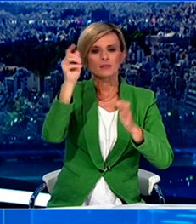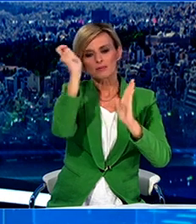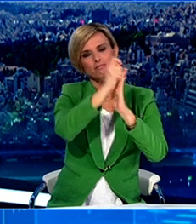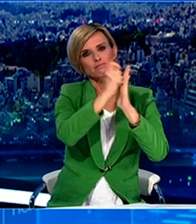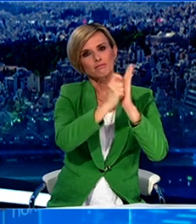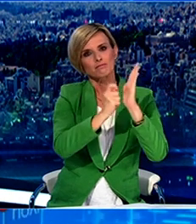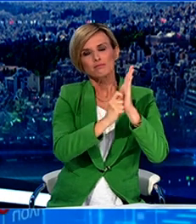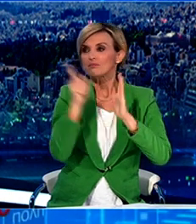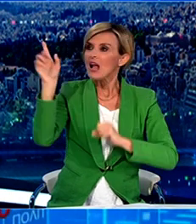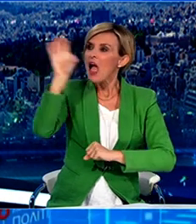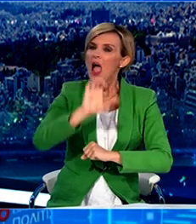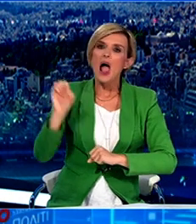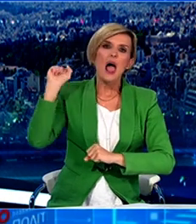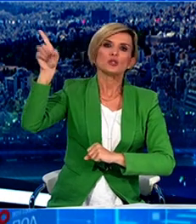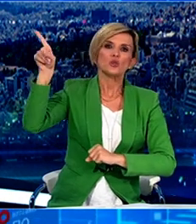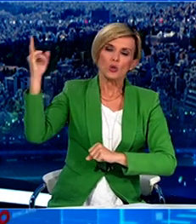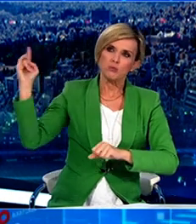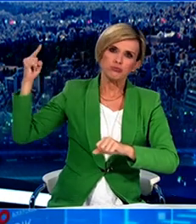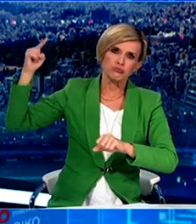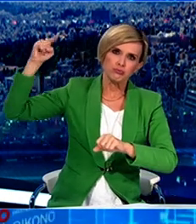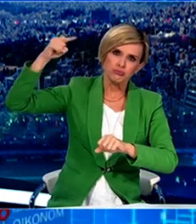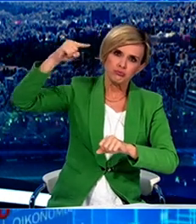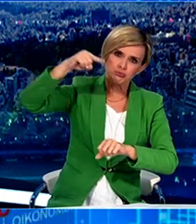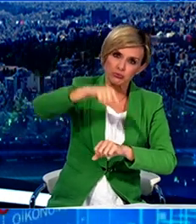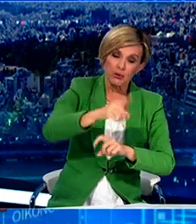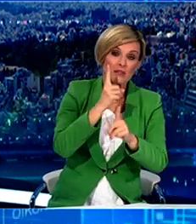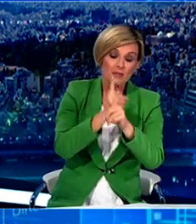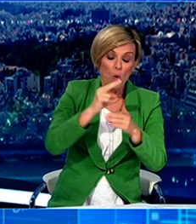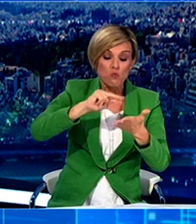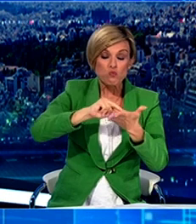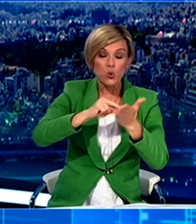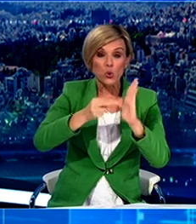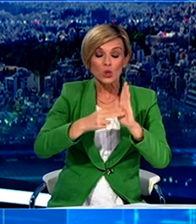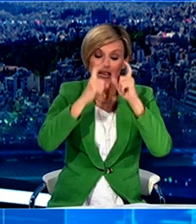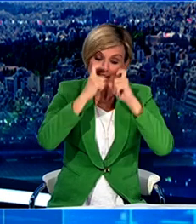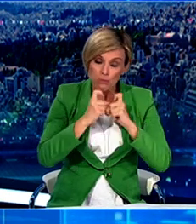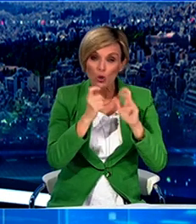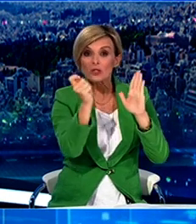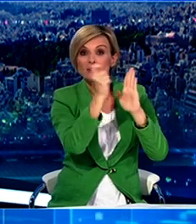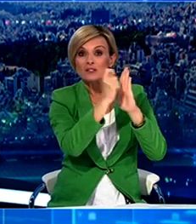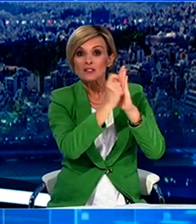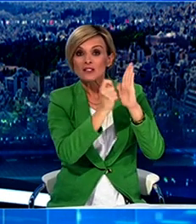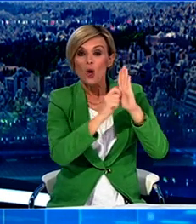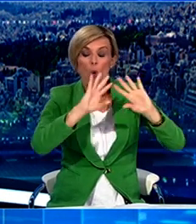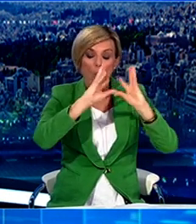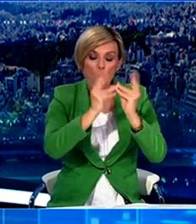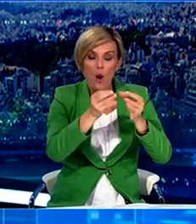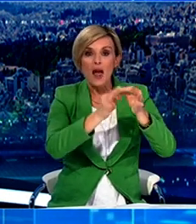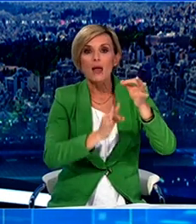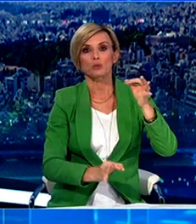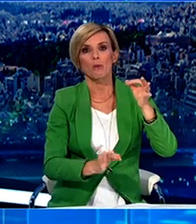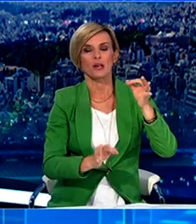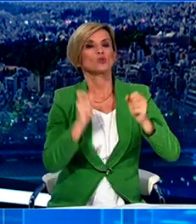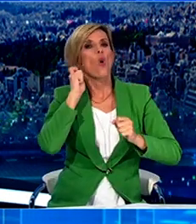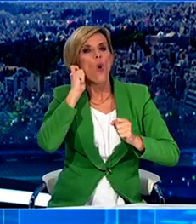σε οποιοδήποτε αεροδρόμιο μας, ενώ από τη Δευτέρα υποχρέωση συμπλήρωσης PLF ισχύει και για όσους